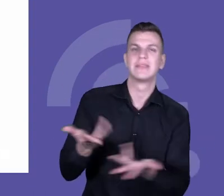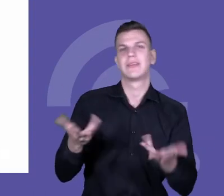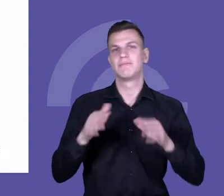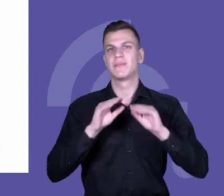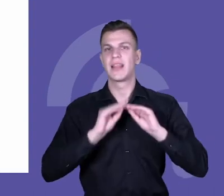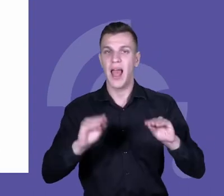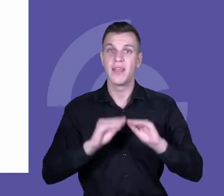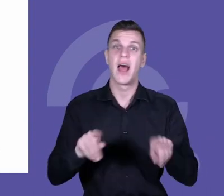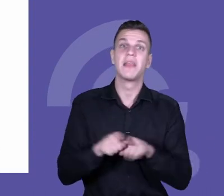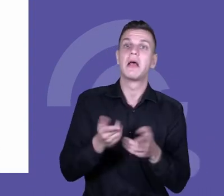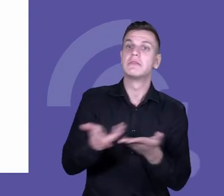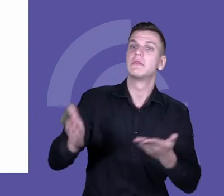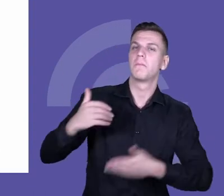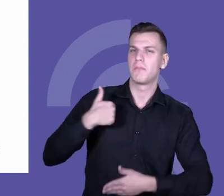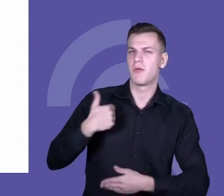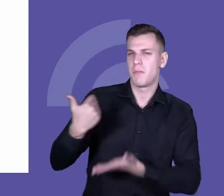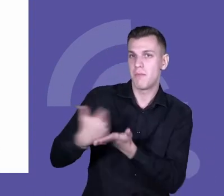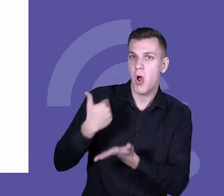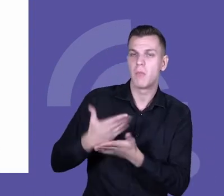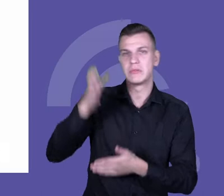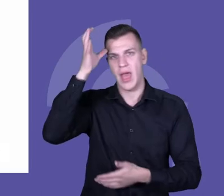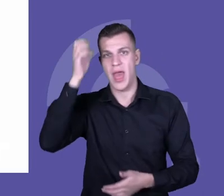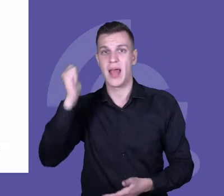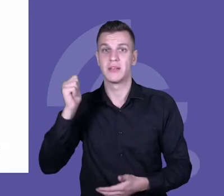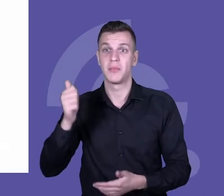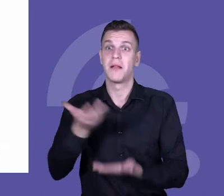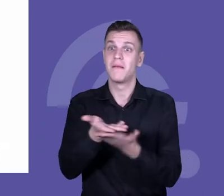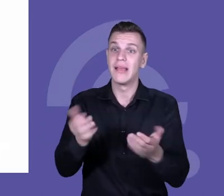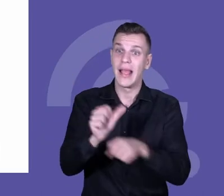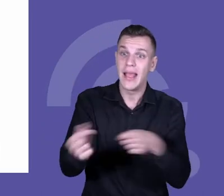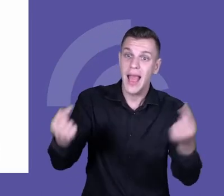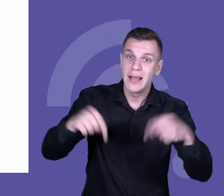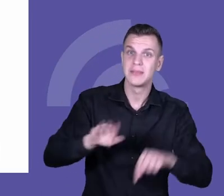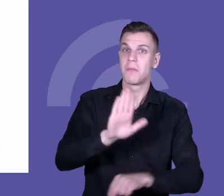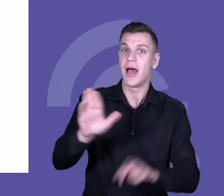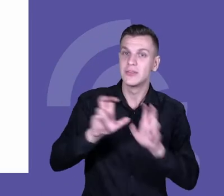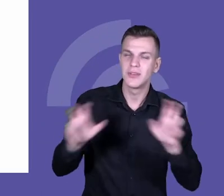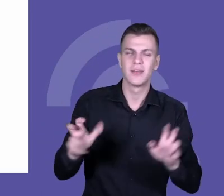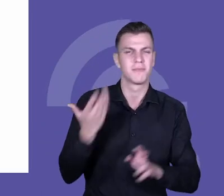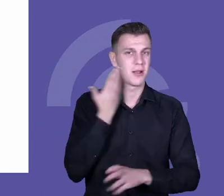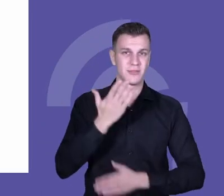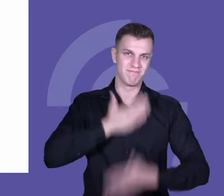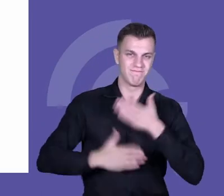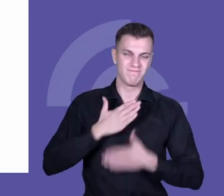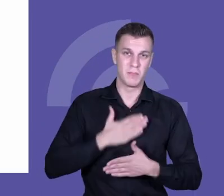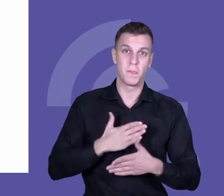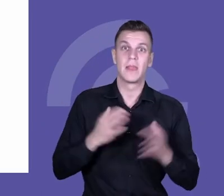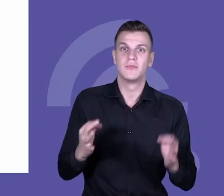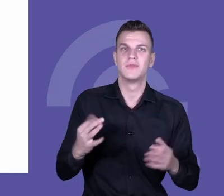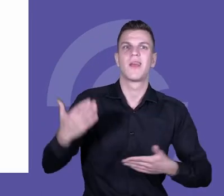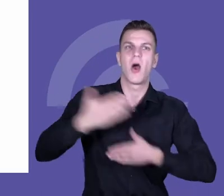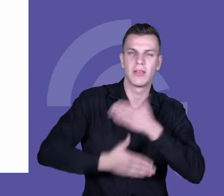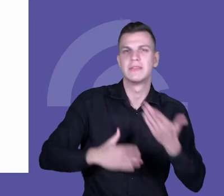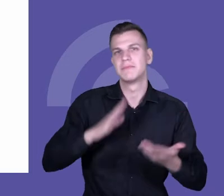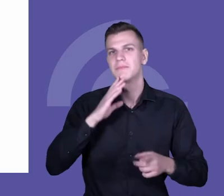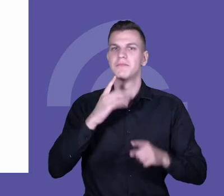konsultantów i ekspertów, więc też miło, że znaleźliście czas i jesteście dzisiaj z nami na zakończenie i podsumowanie. No,